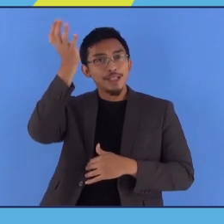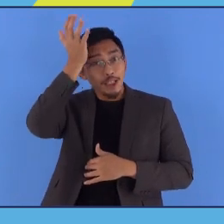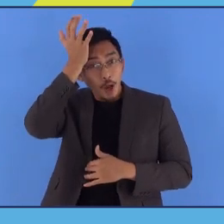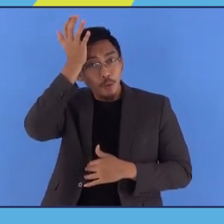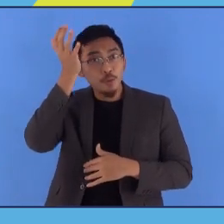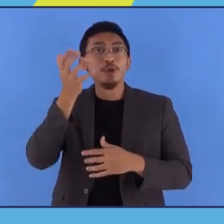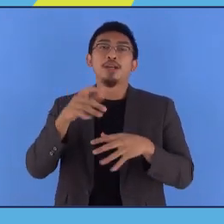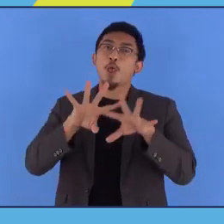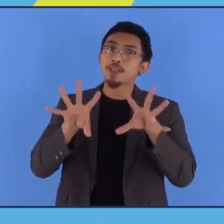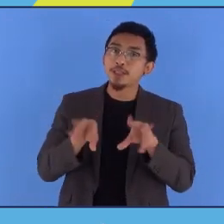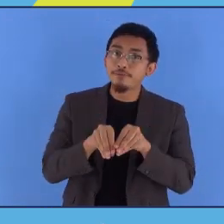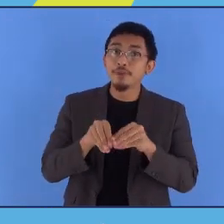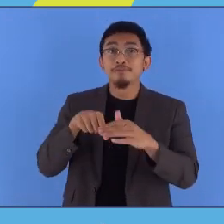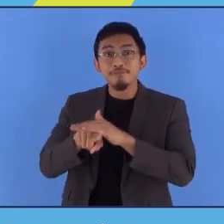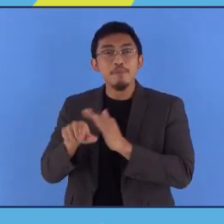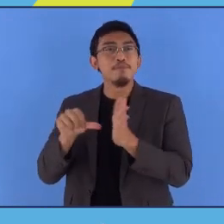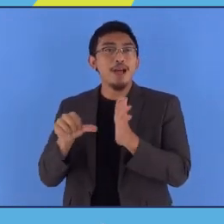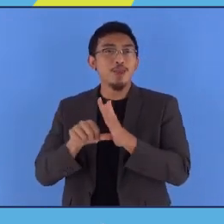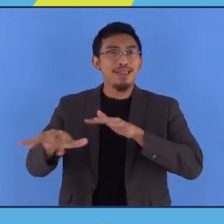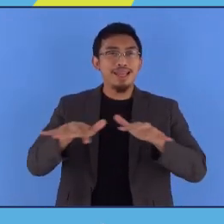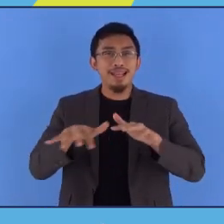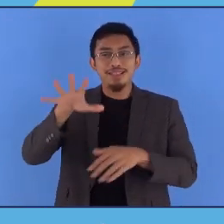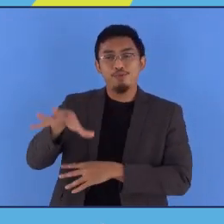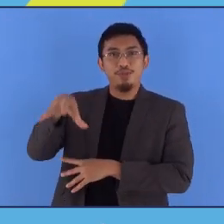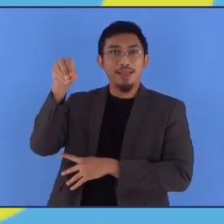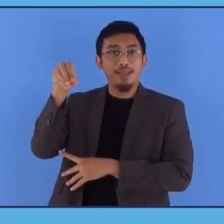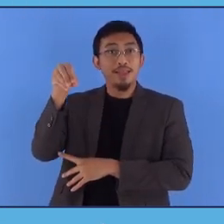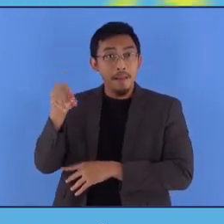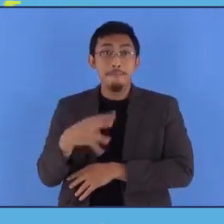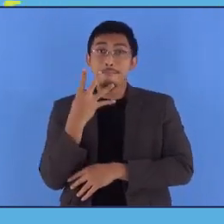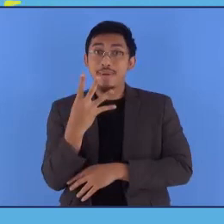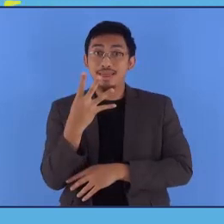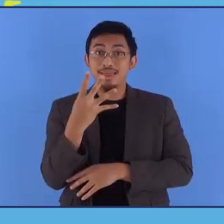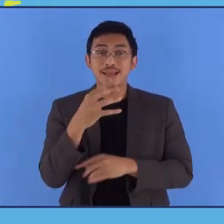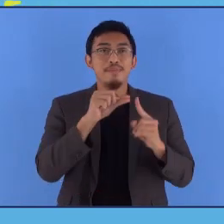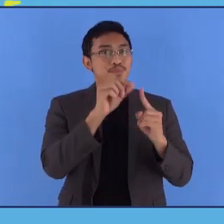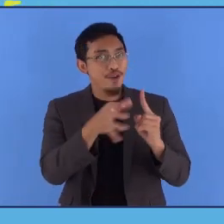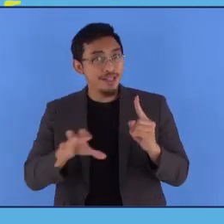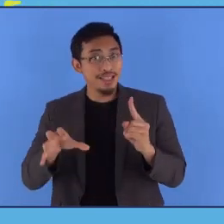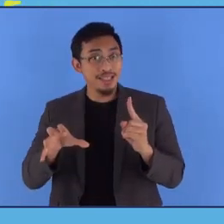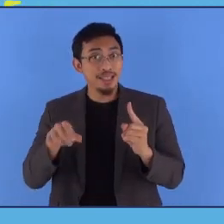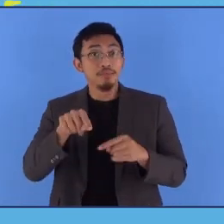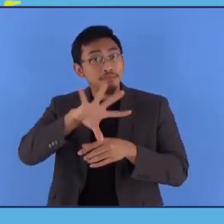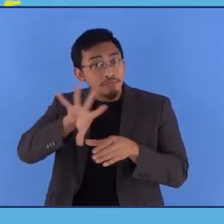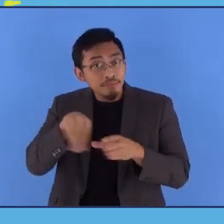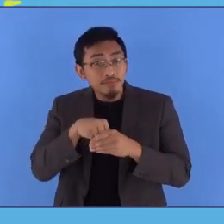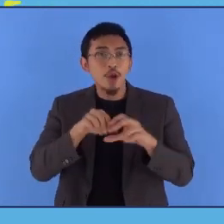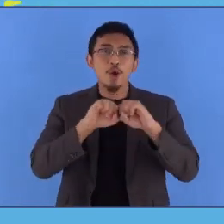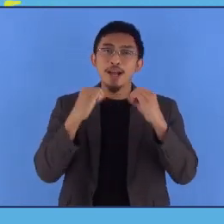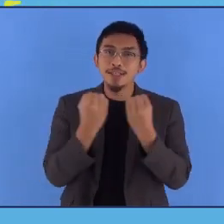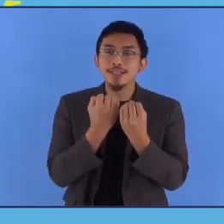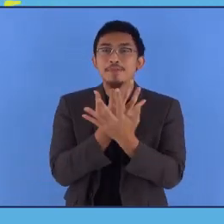hijau Dan inklusif melalui bantuan teknis di tingkat pusat Dan pemerintahan di empat provinsi Serta mencakup